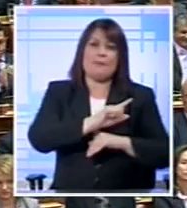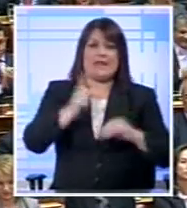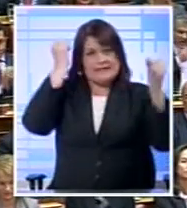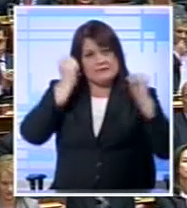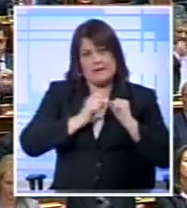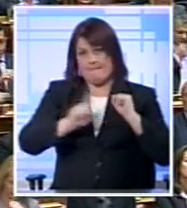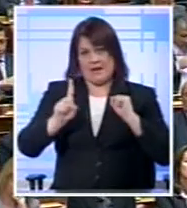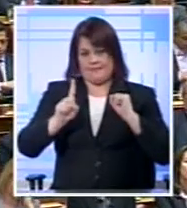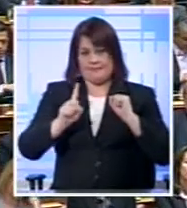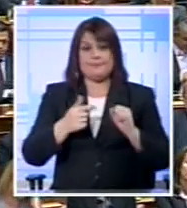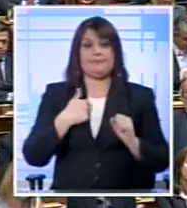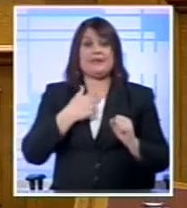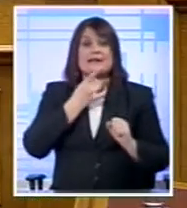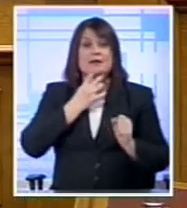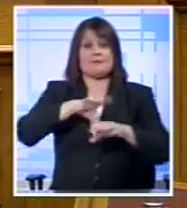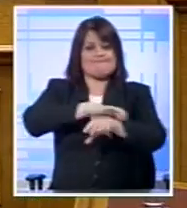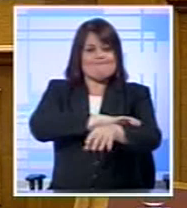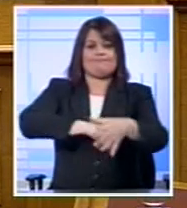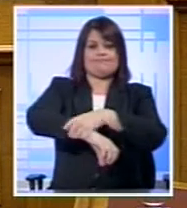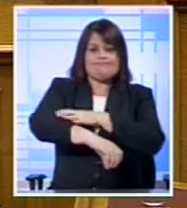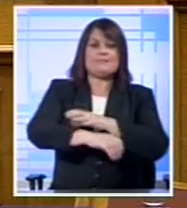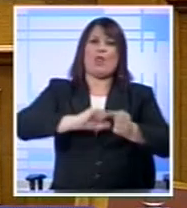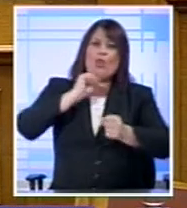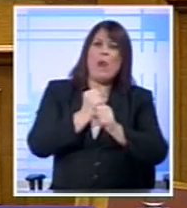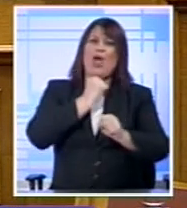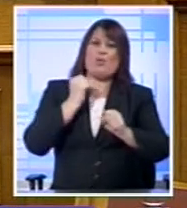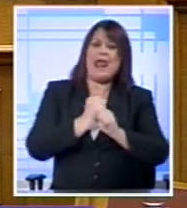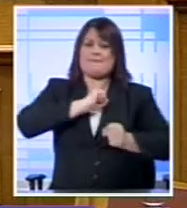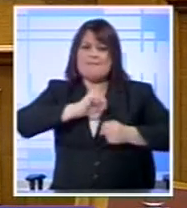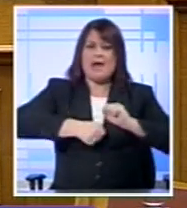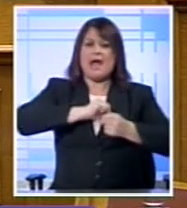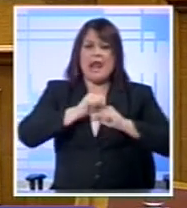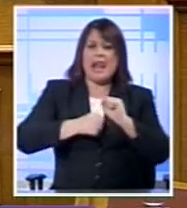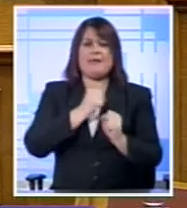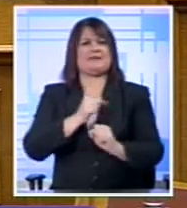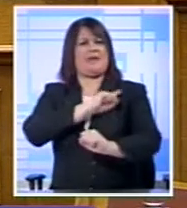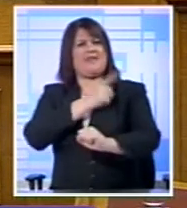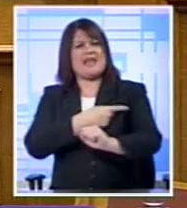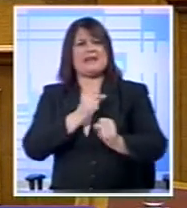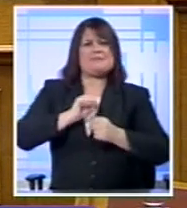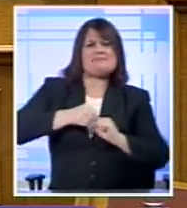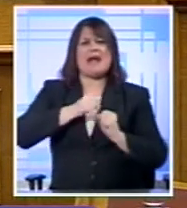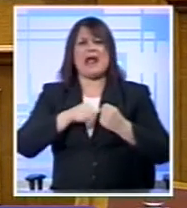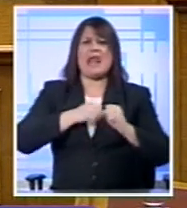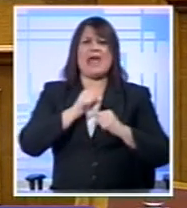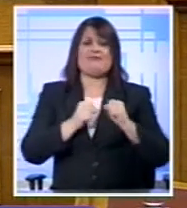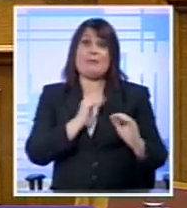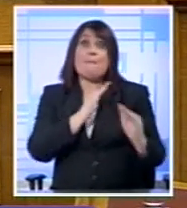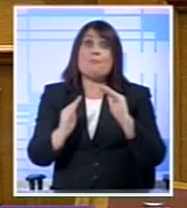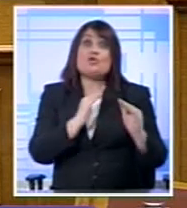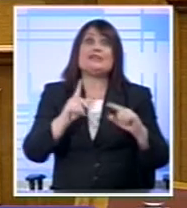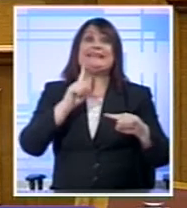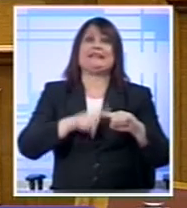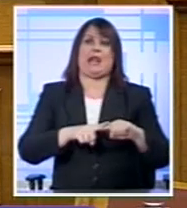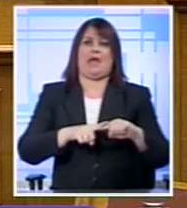Και με σκληρή δουλειά Σηκώσαμε τα μανίκια Και με κάθε η κμάδα των δυνάμεών μας Προστατεύσαμε τη χώρα μας Και το